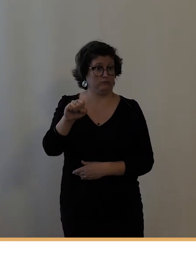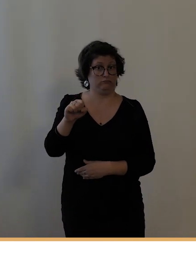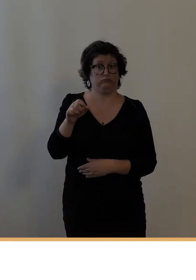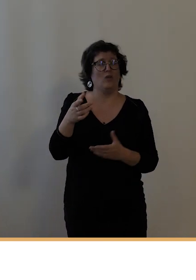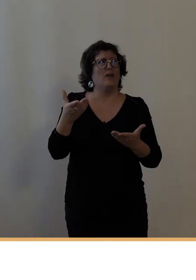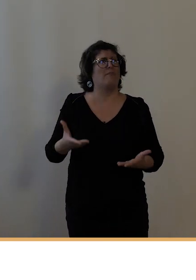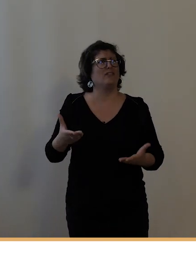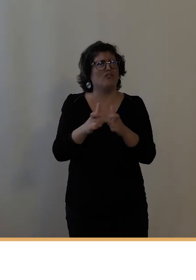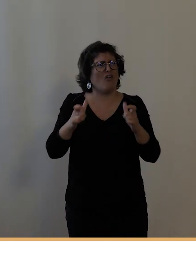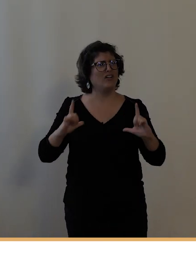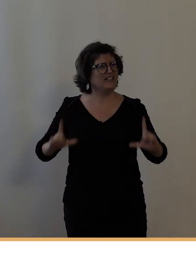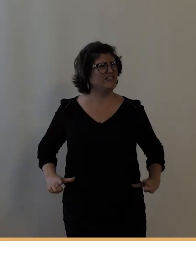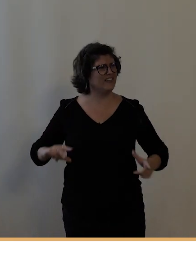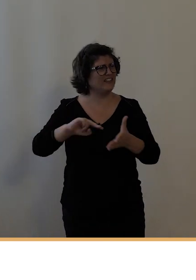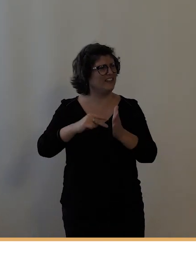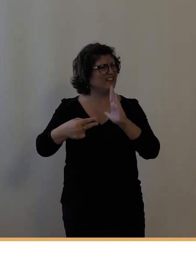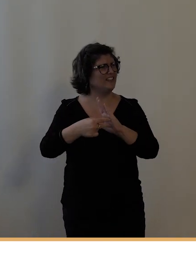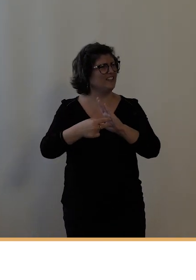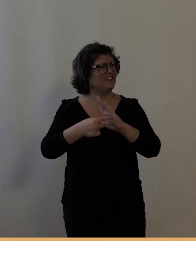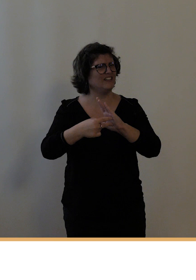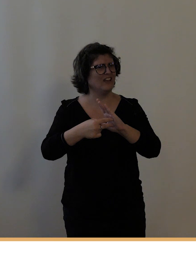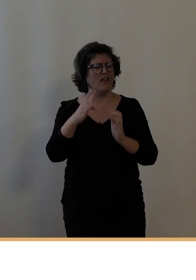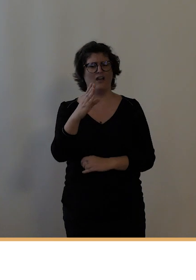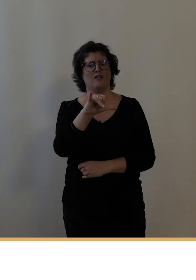là où se trouve le lycée technique Albert Bayer.